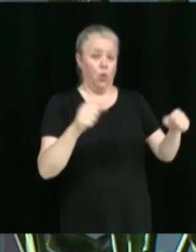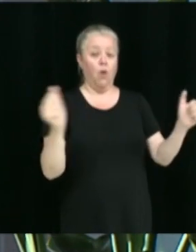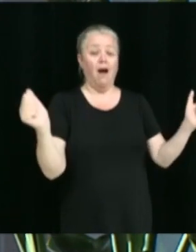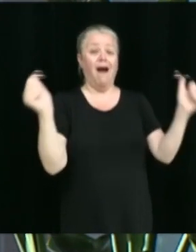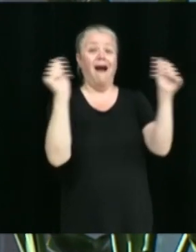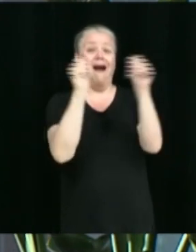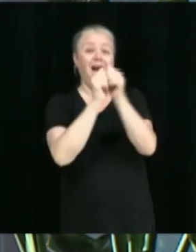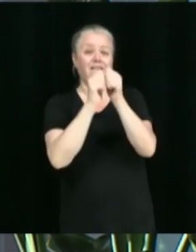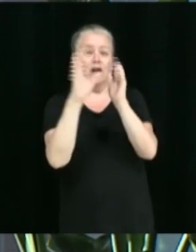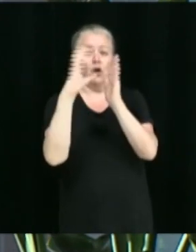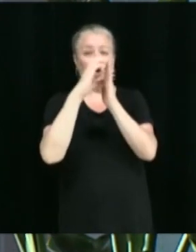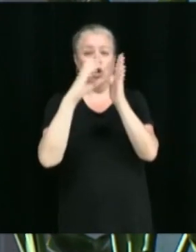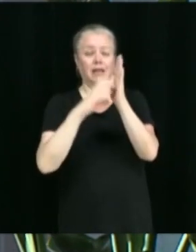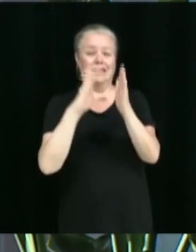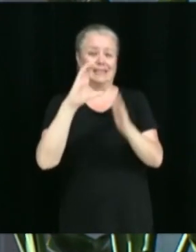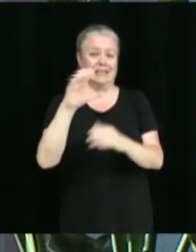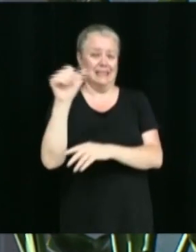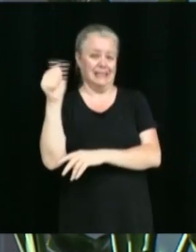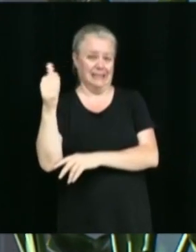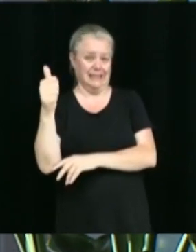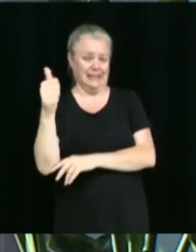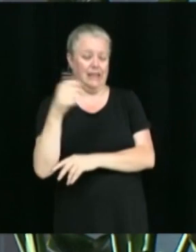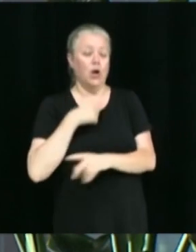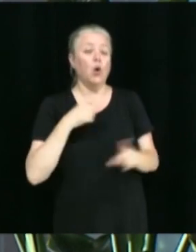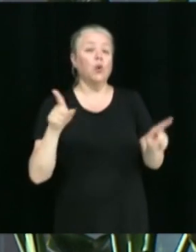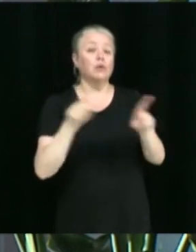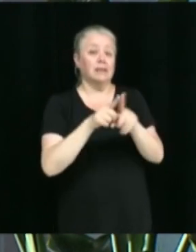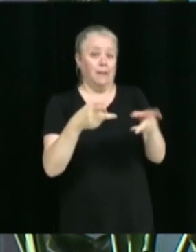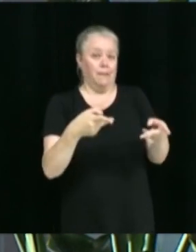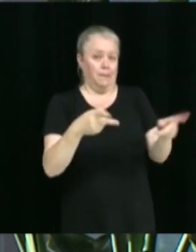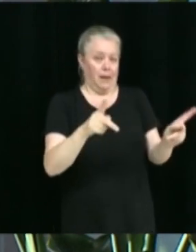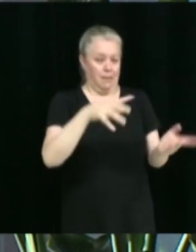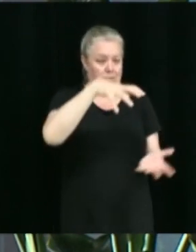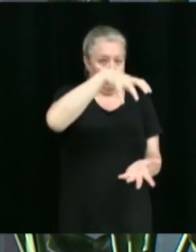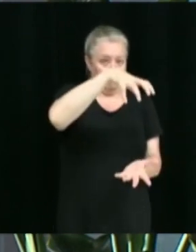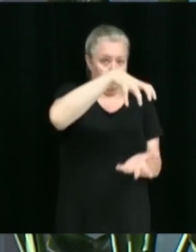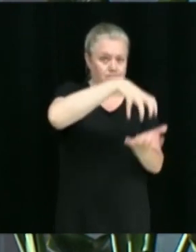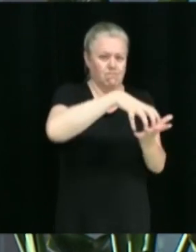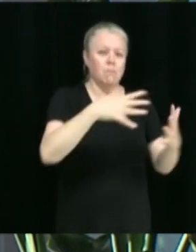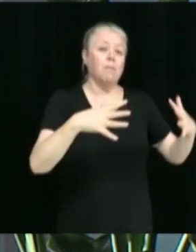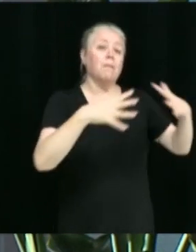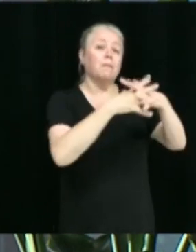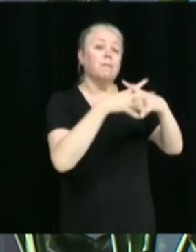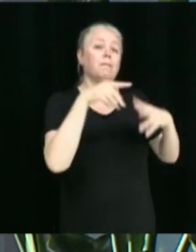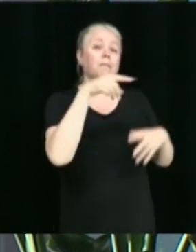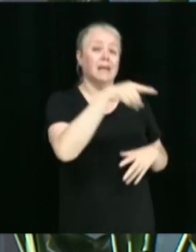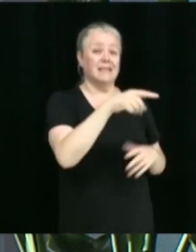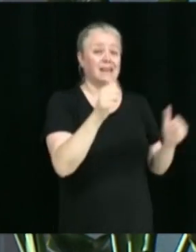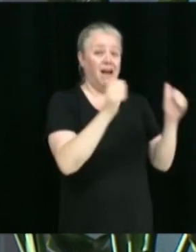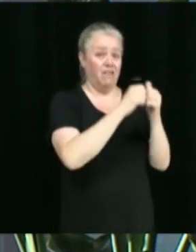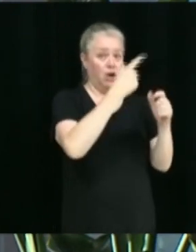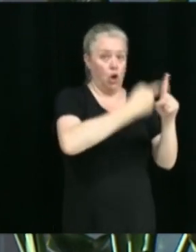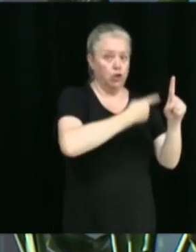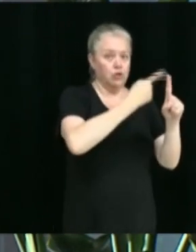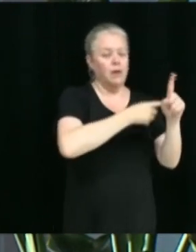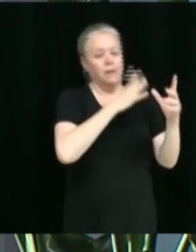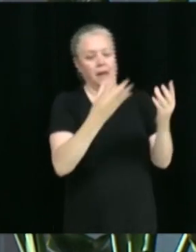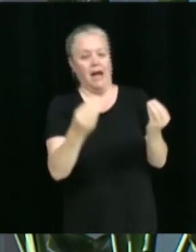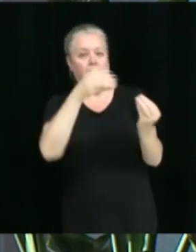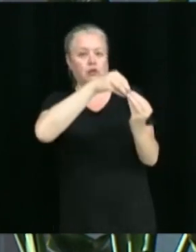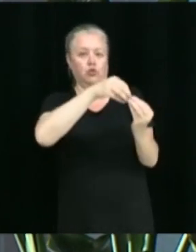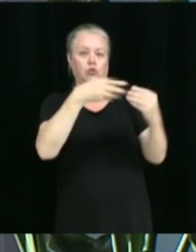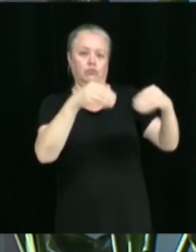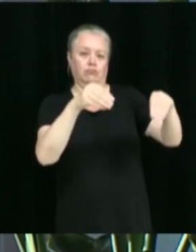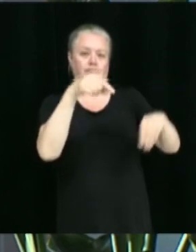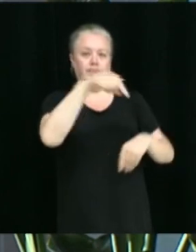ainsi qu'à permettre un commerce de la classe d'usage C10 dans un bâtiment mixte comportant un logement. Attendu qu'il y a eu une